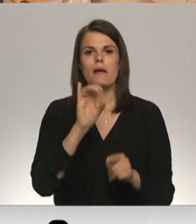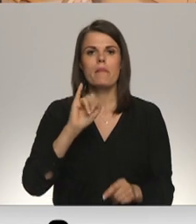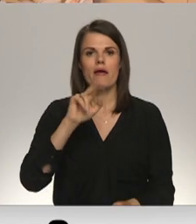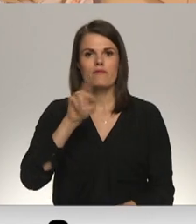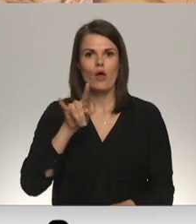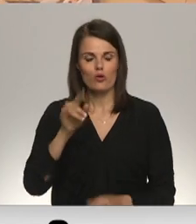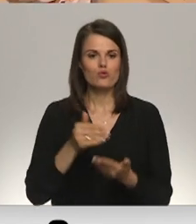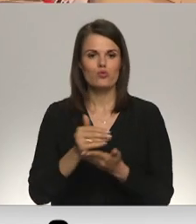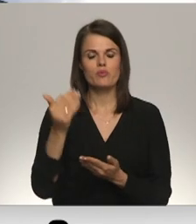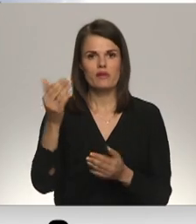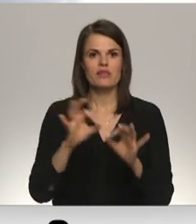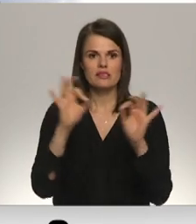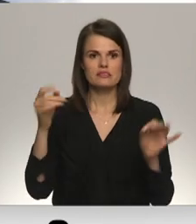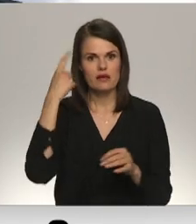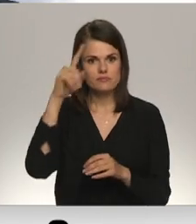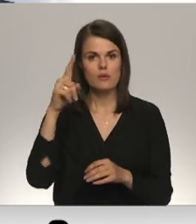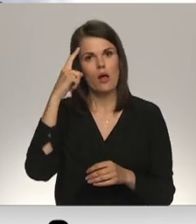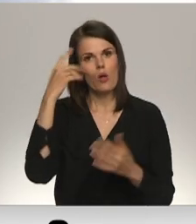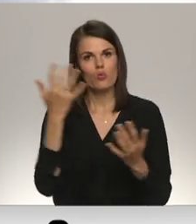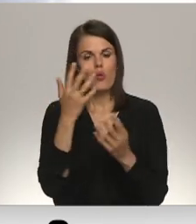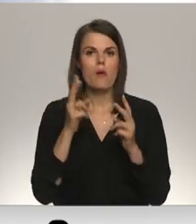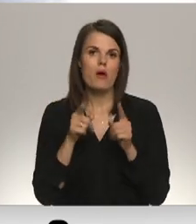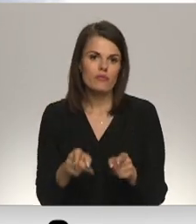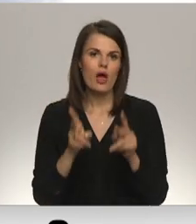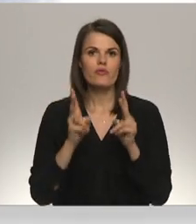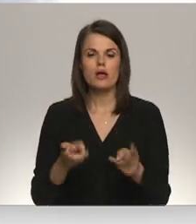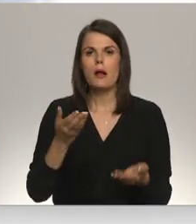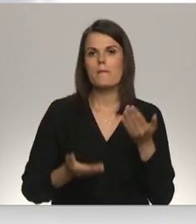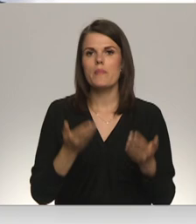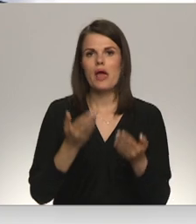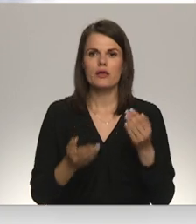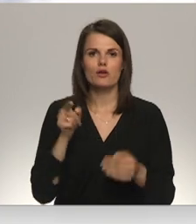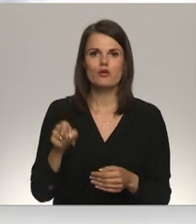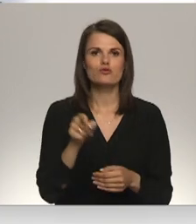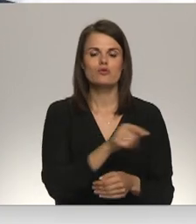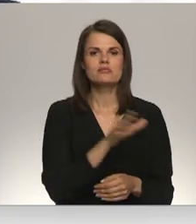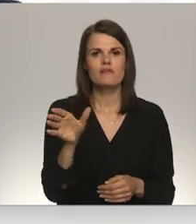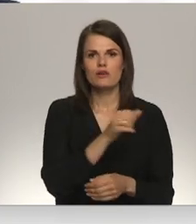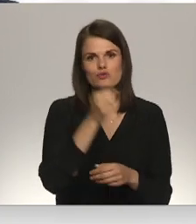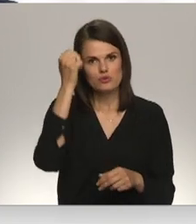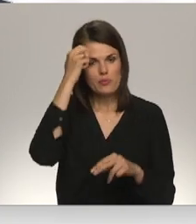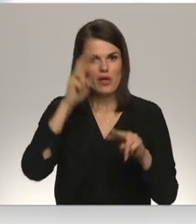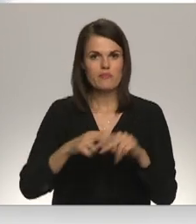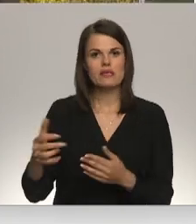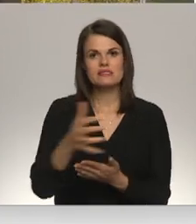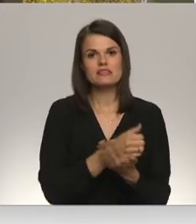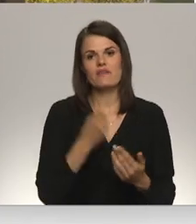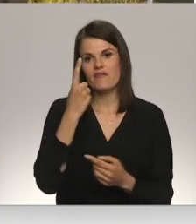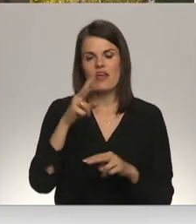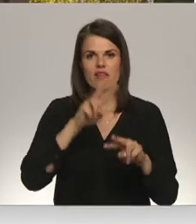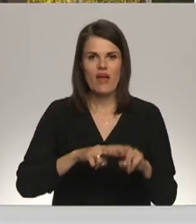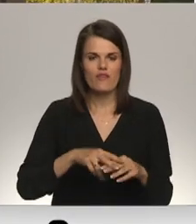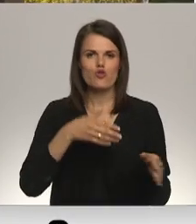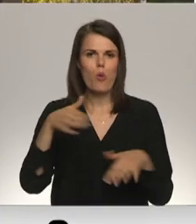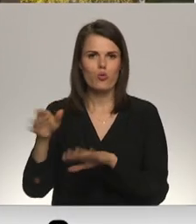turpināt viņa aizsākto ideju. Doma ir tāda, ka mēģināt šos visus piemenekus savāk vienkopas, prom no